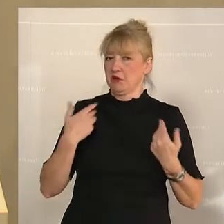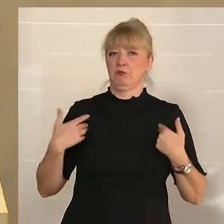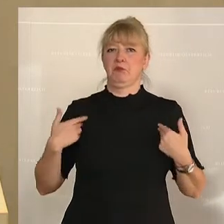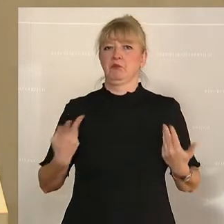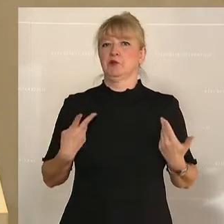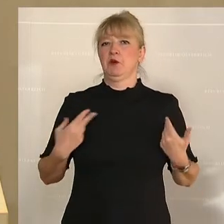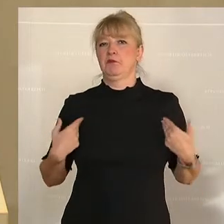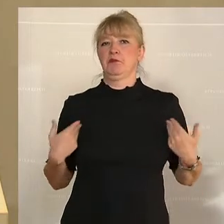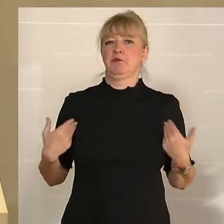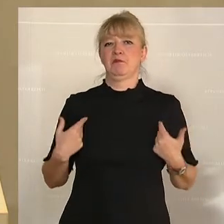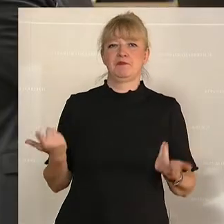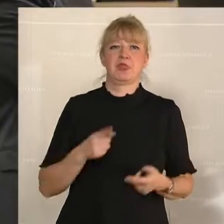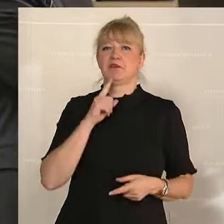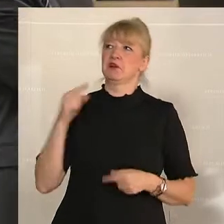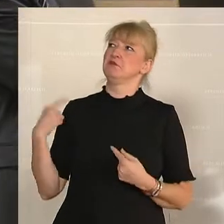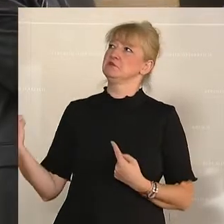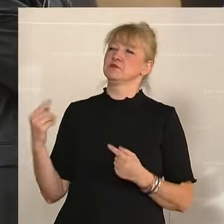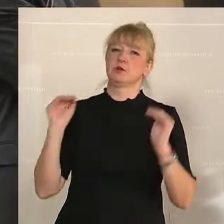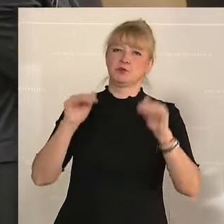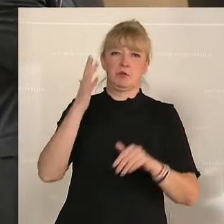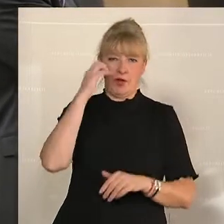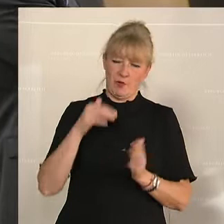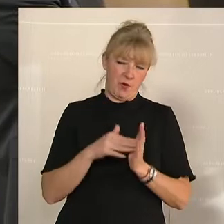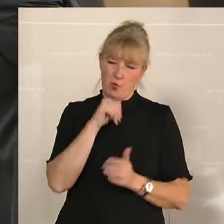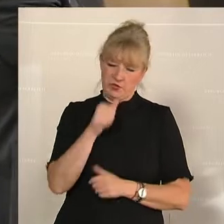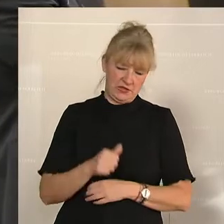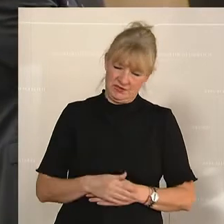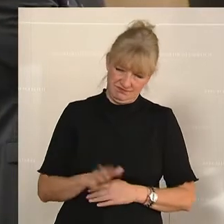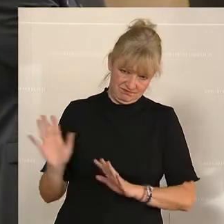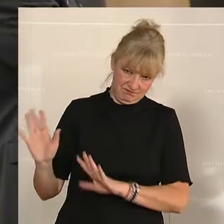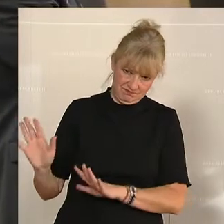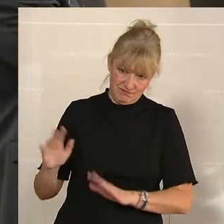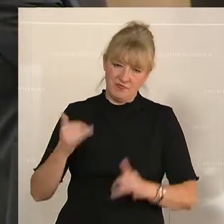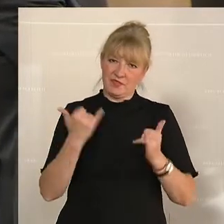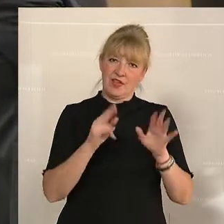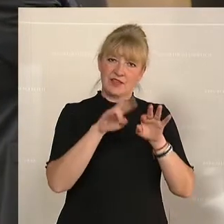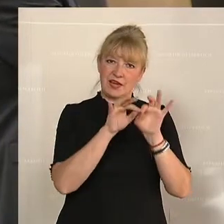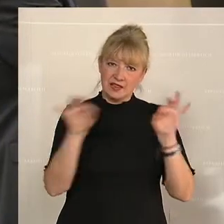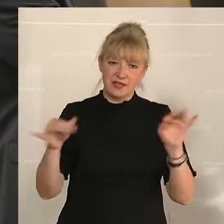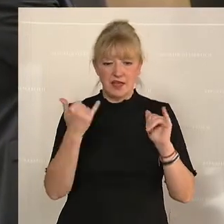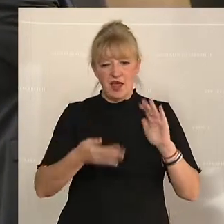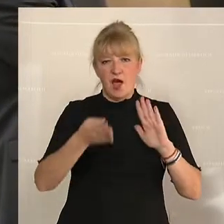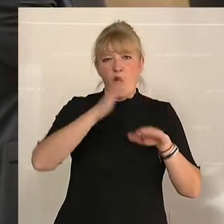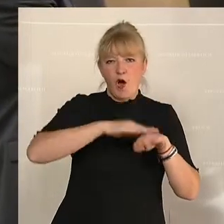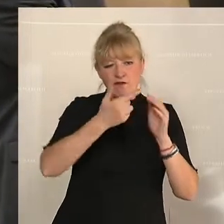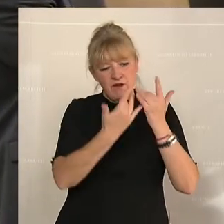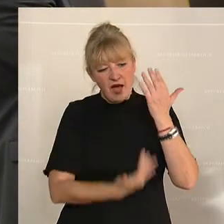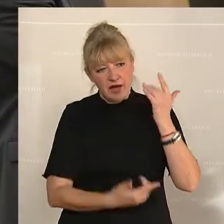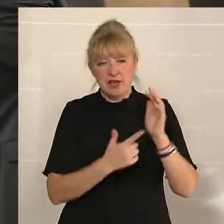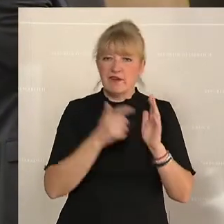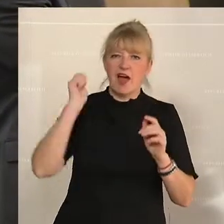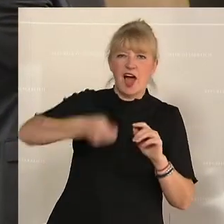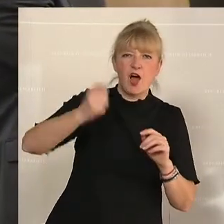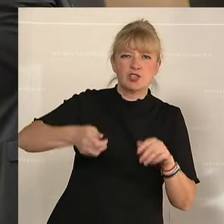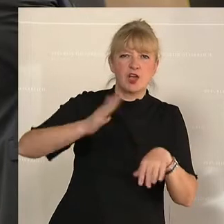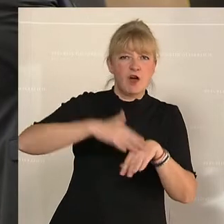als große Bauernschützerpartei hinstellen, weil bei jeder Richtlinie und bei jedem Auflagen, bei jedem Anschlag auf die Bauern,